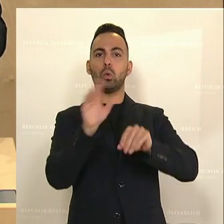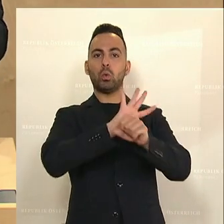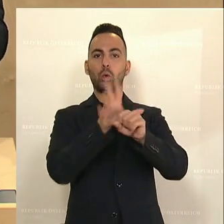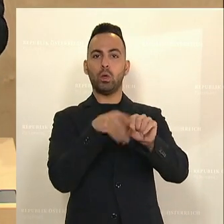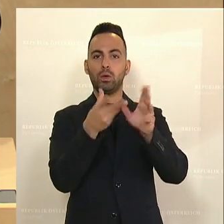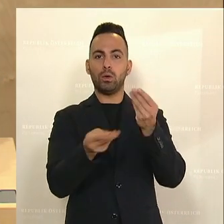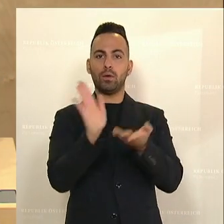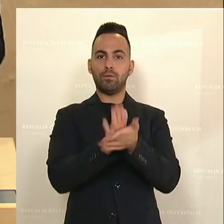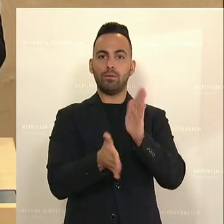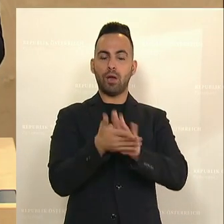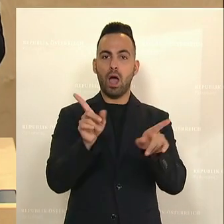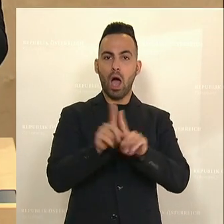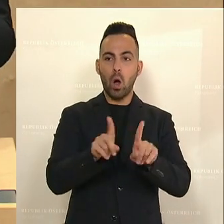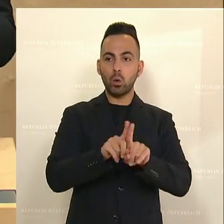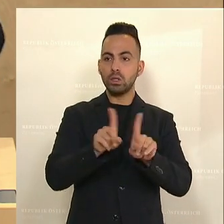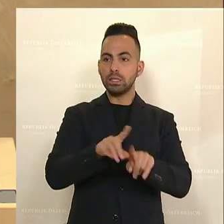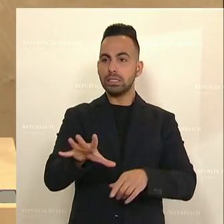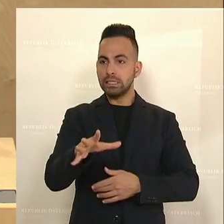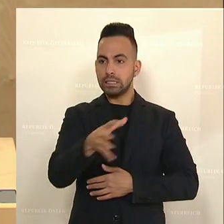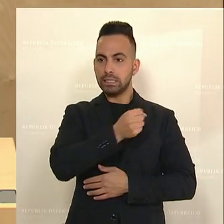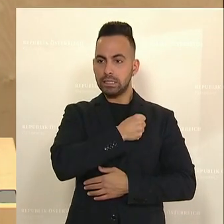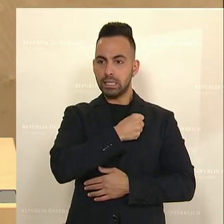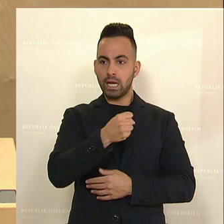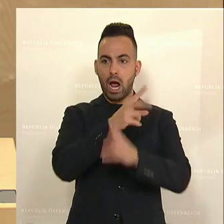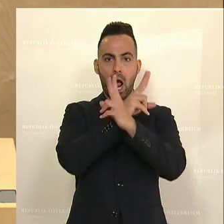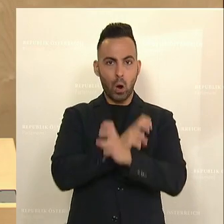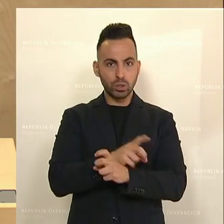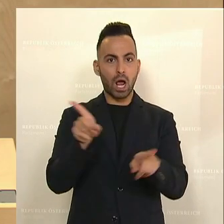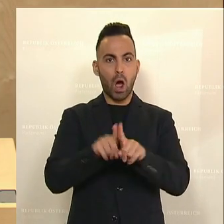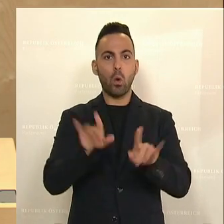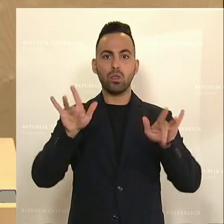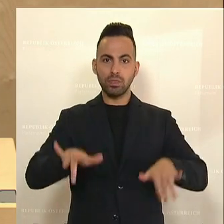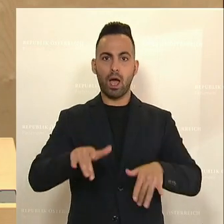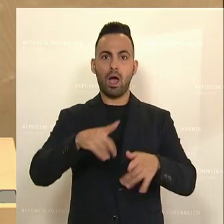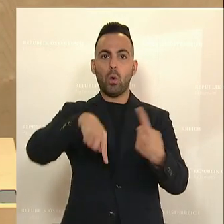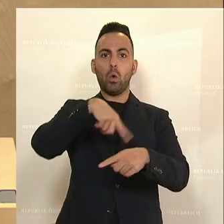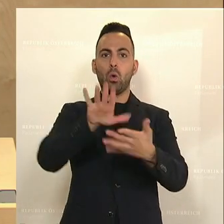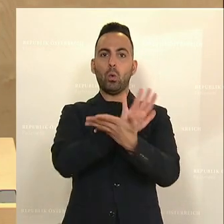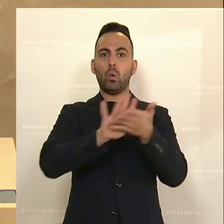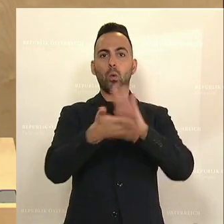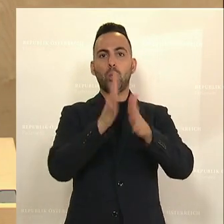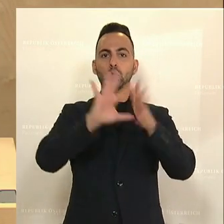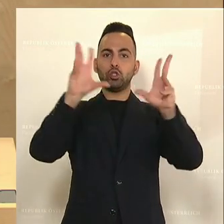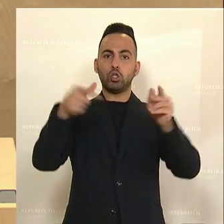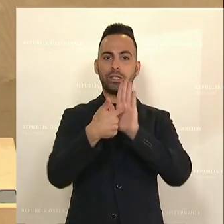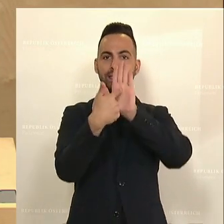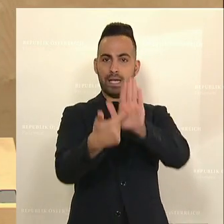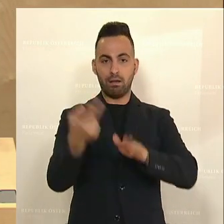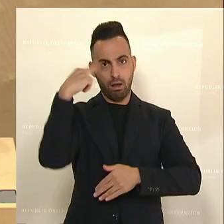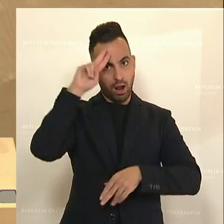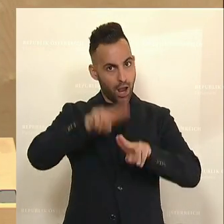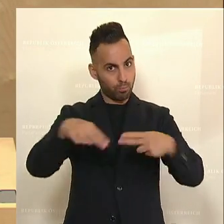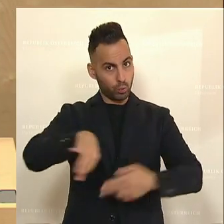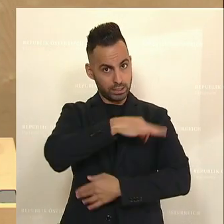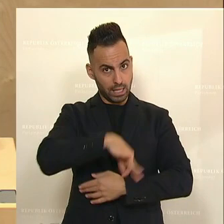-Austria elegant zurückgezogen, aber im Umfeld sind weiterhin diese Mitarbeiter da. Herr Bundeskanzler, wir haben in Zeiten wie